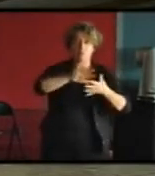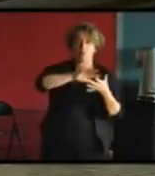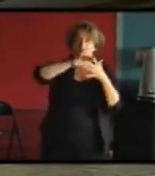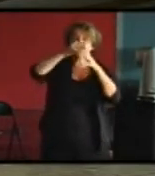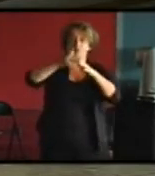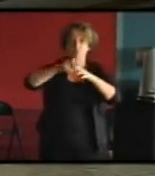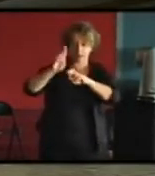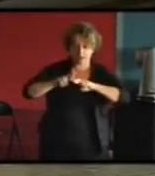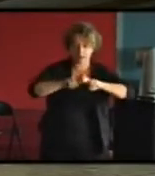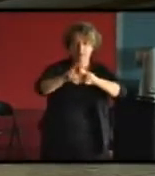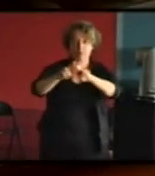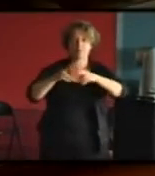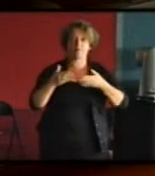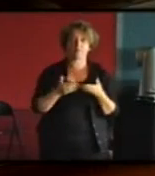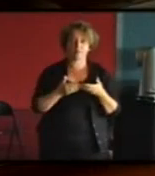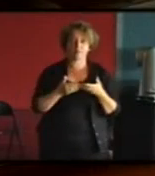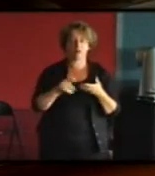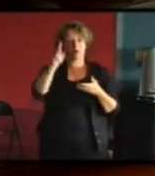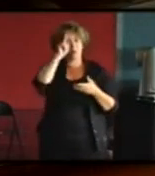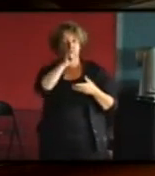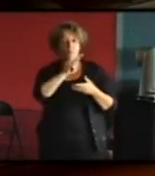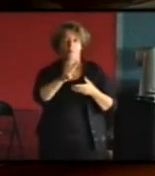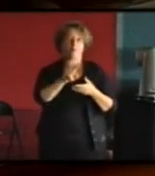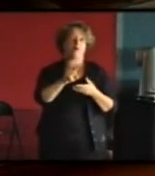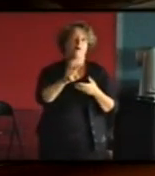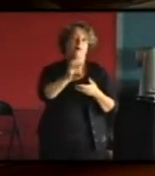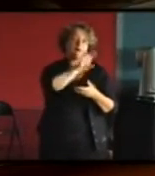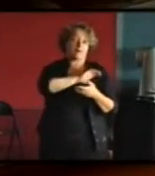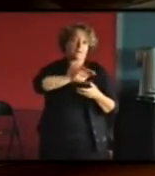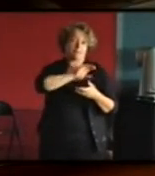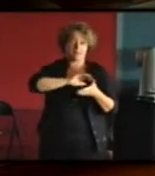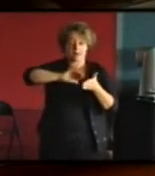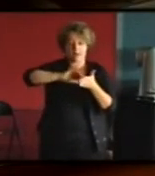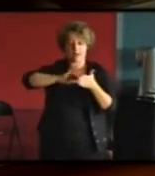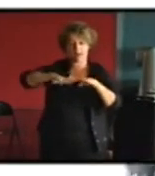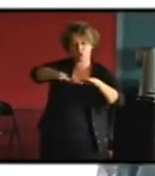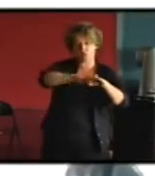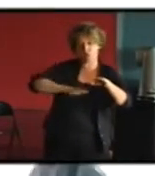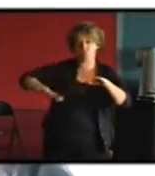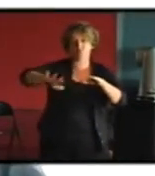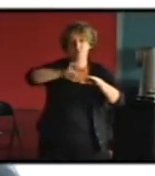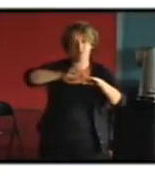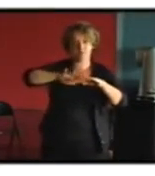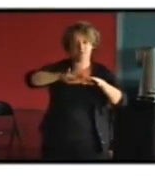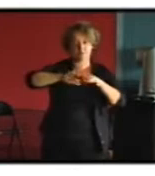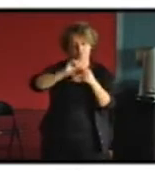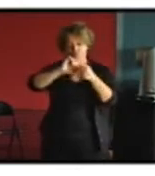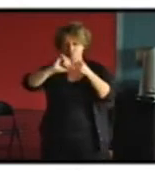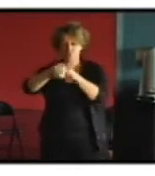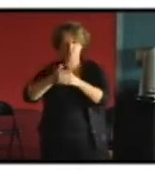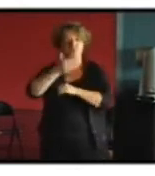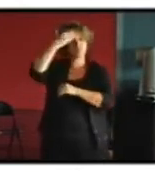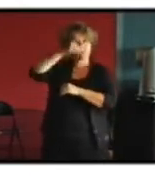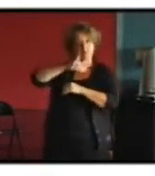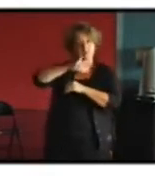de façon peut-être de permettre de faire un peu plus de mètres carrés pour payer je ne sais pas quelle est la solution aussi il y a beaucoup de travaux qui sont